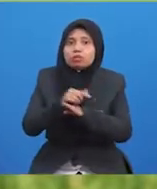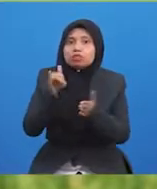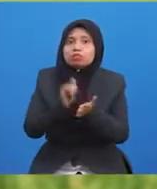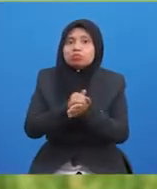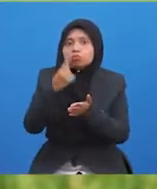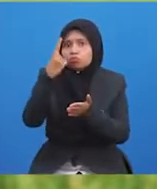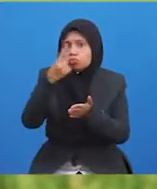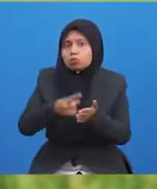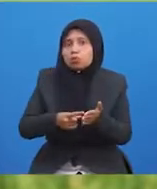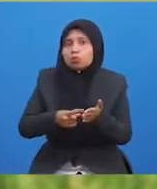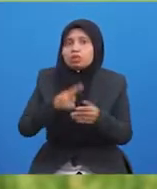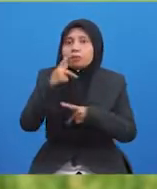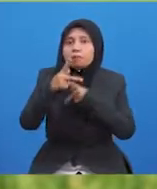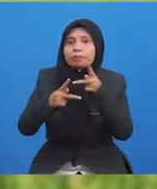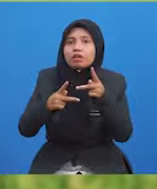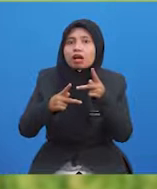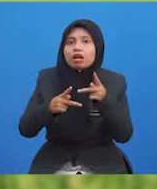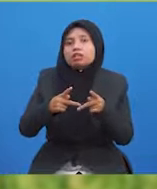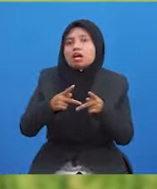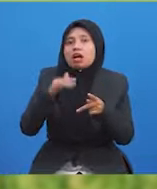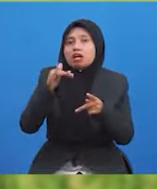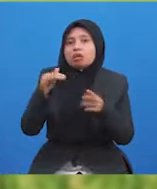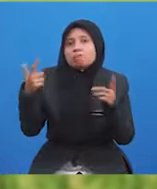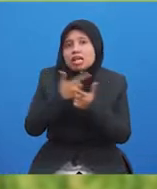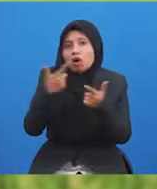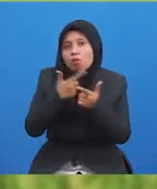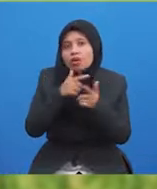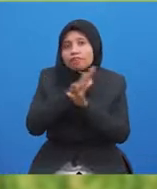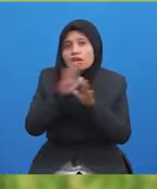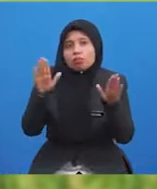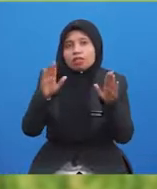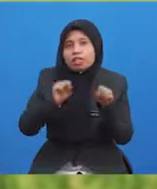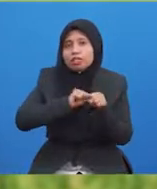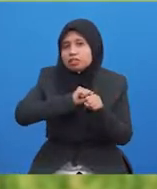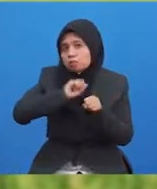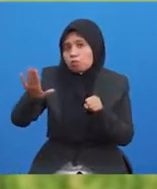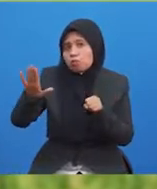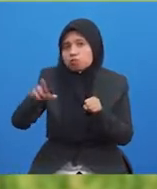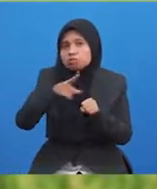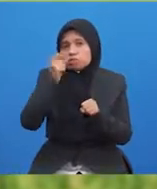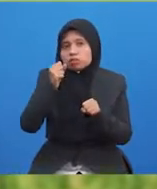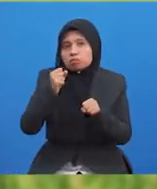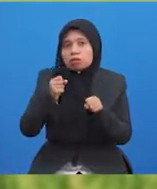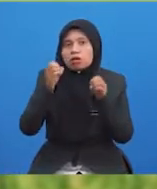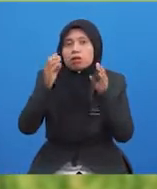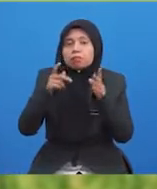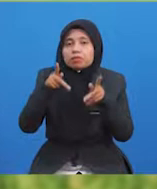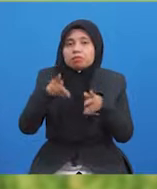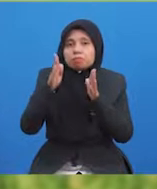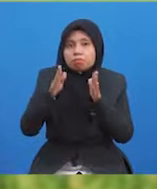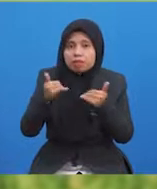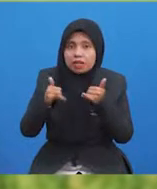khususnya di peringkat profesional perlu dibenteras kerana tindakan pemain profesional ini